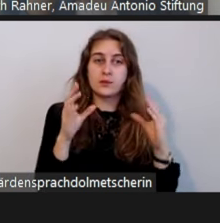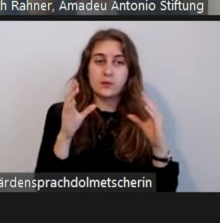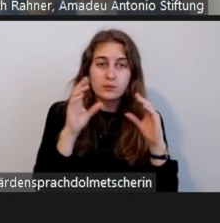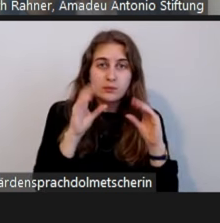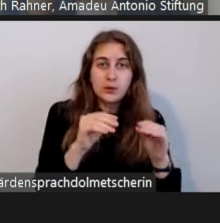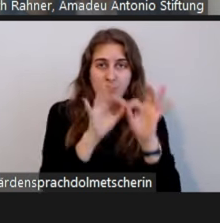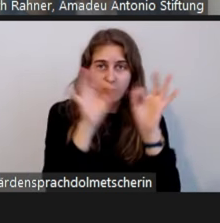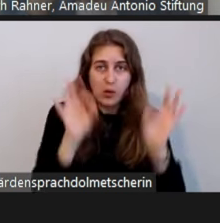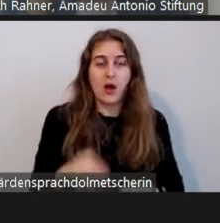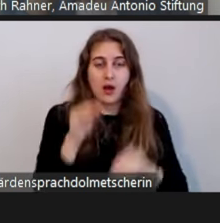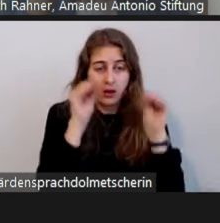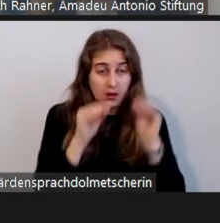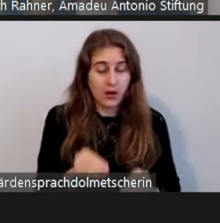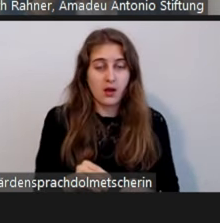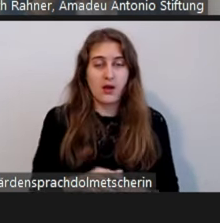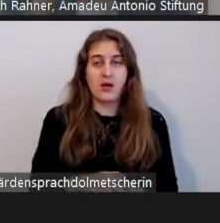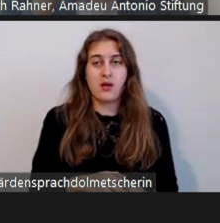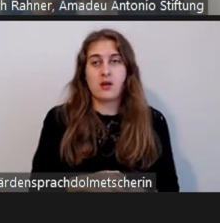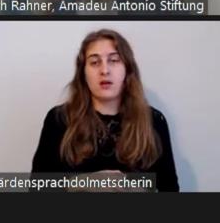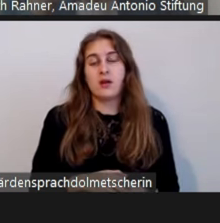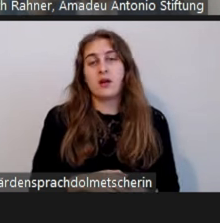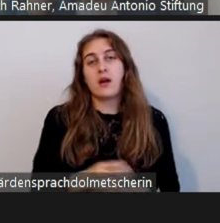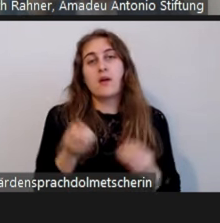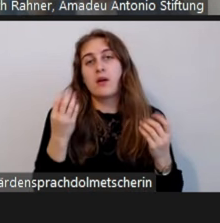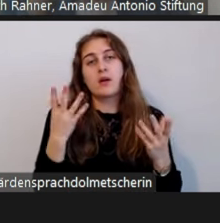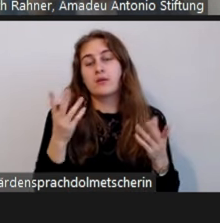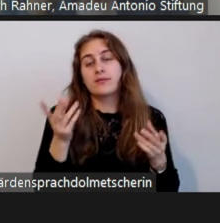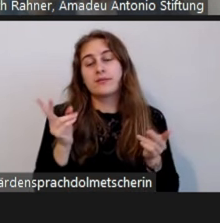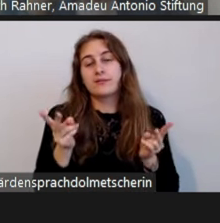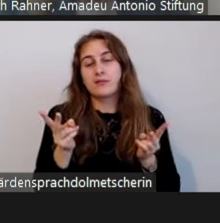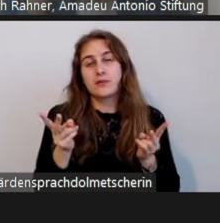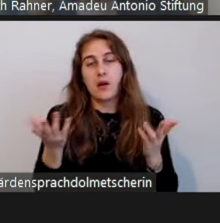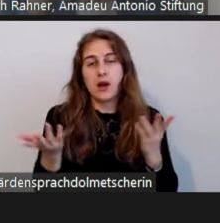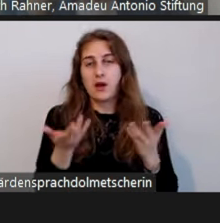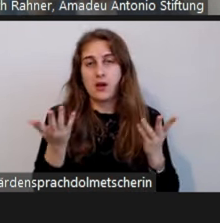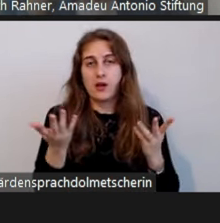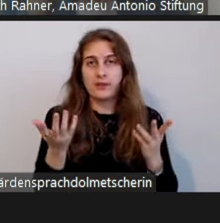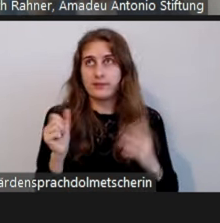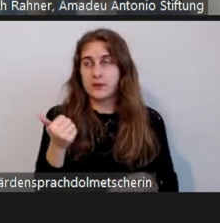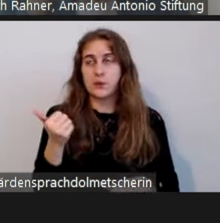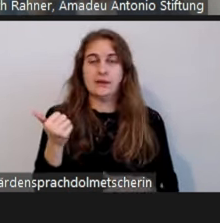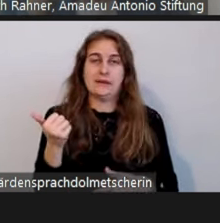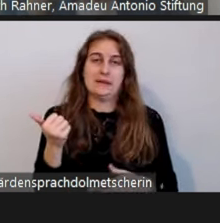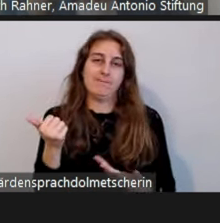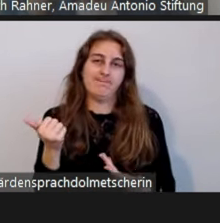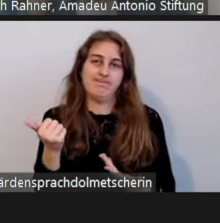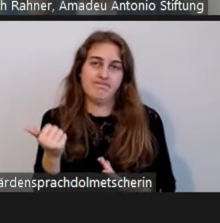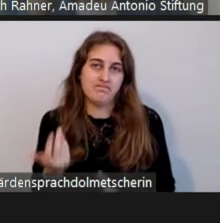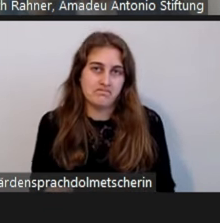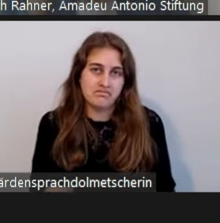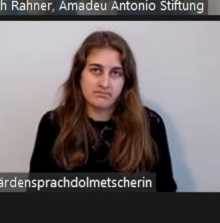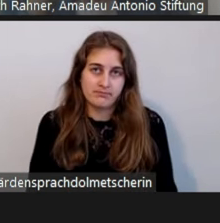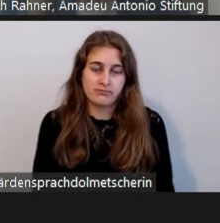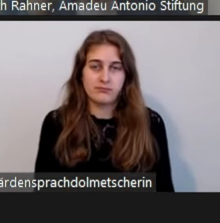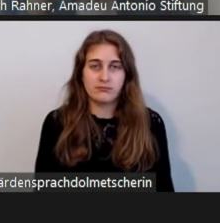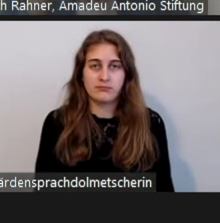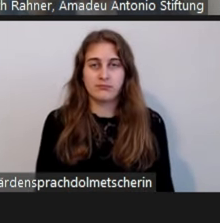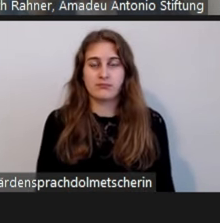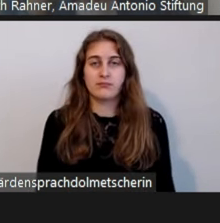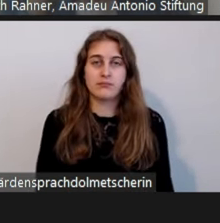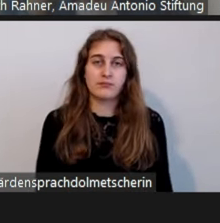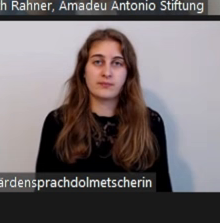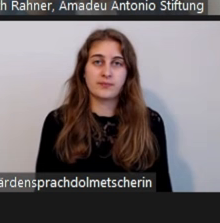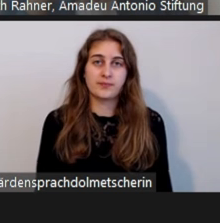Melde- oder Dokumentationsstellen jetzt nichts Besonderes, hätte ich jetzt schon fast gesagt. Aber das ist